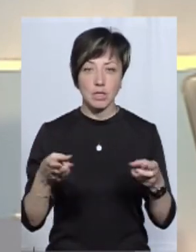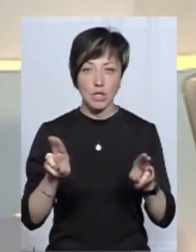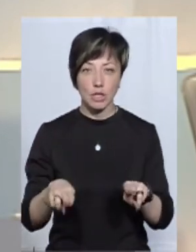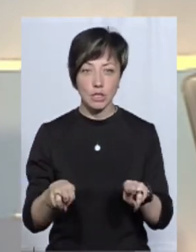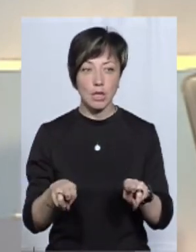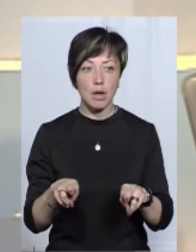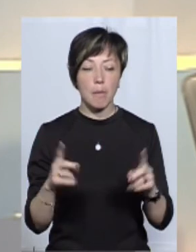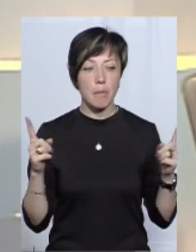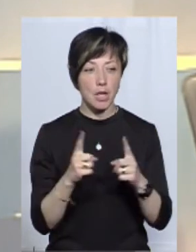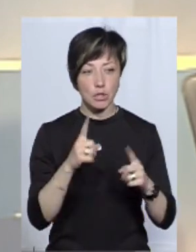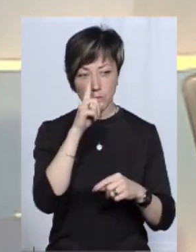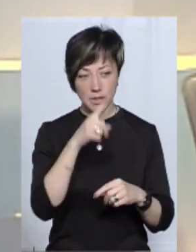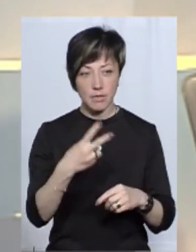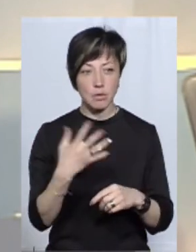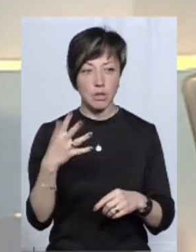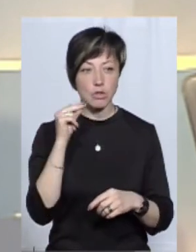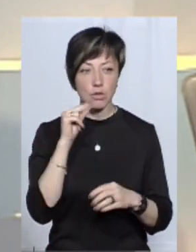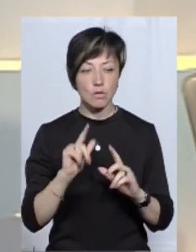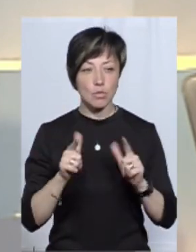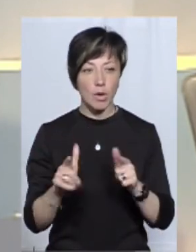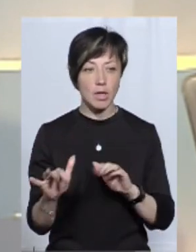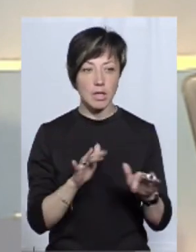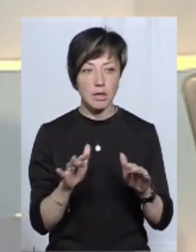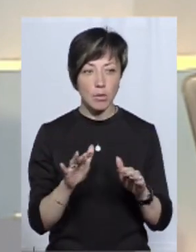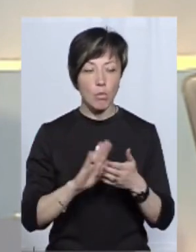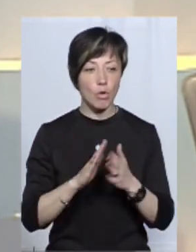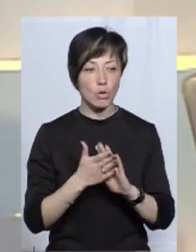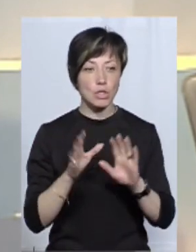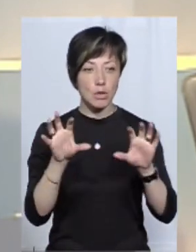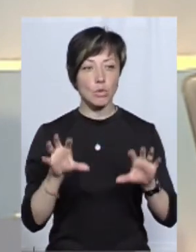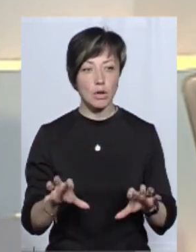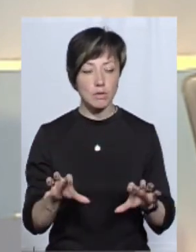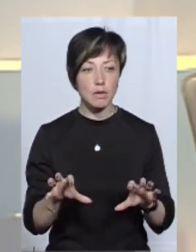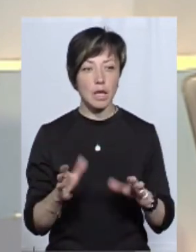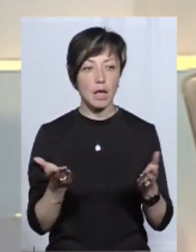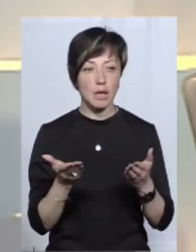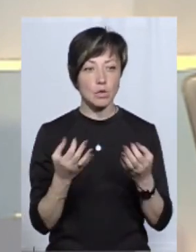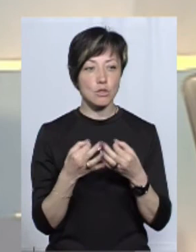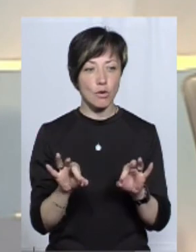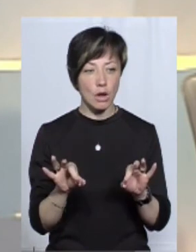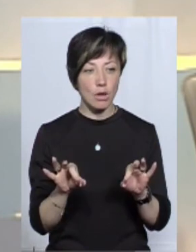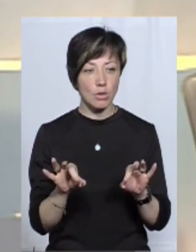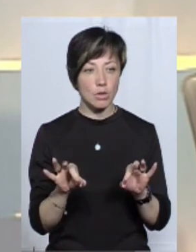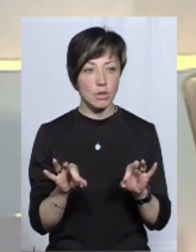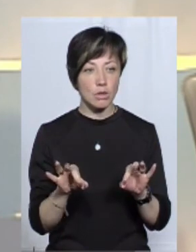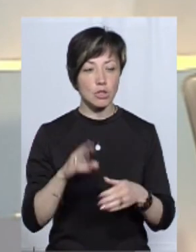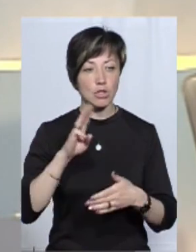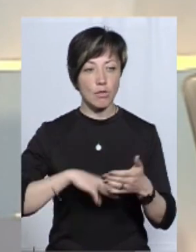залишилось менше місяця. Із 25-го числа вступають дії у ті положення законодавства, які дозволяють